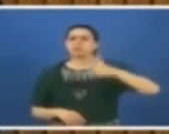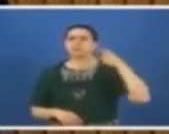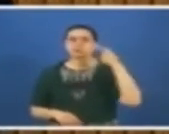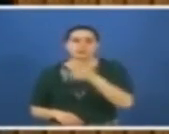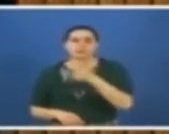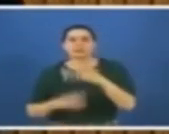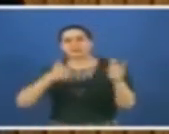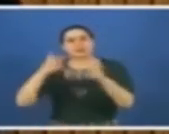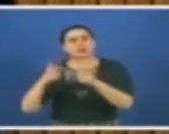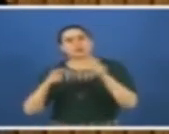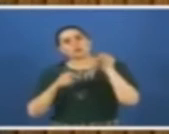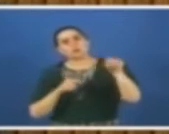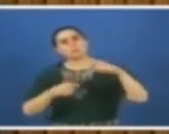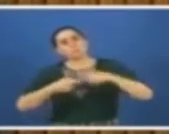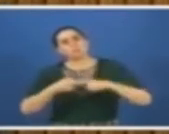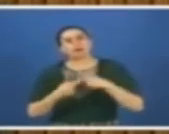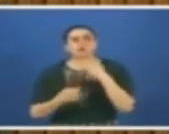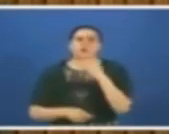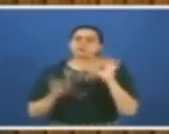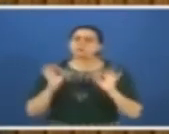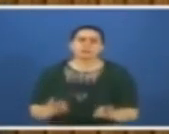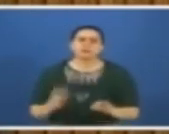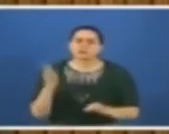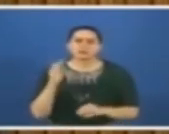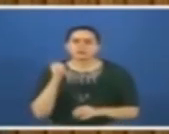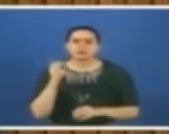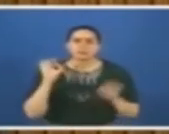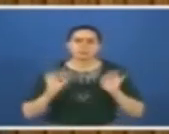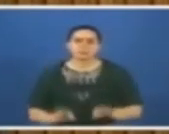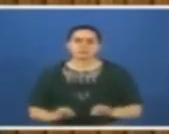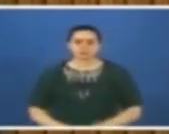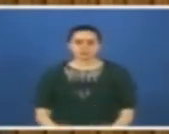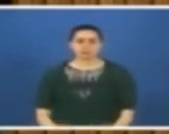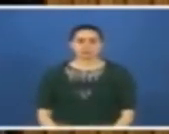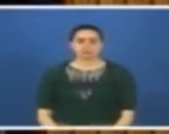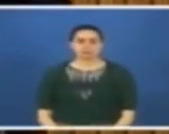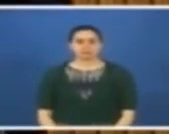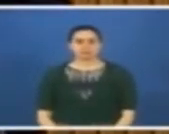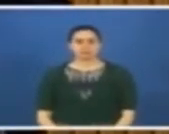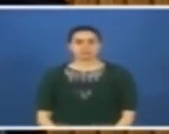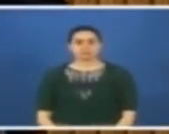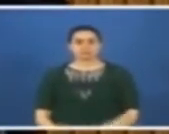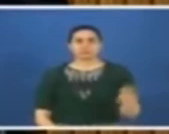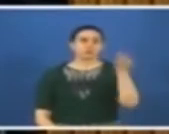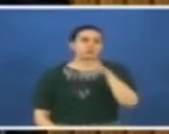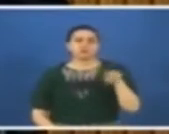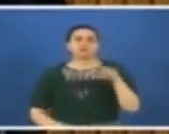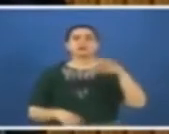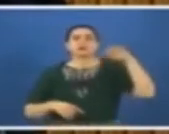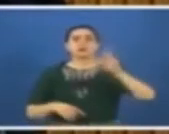teröristler üzerinden tanımlamaya başladı? Ne zamandan beri? Onların, bütün